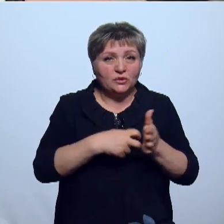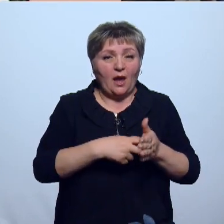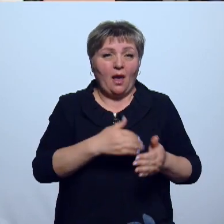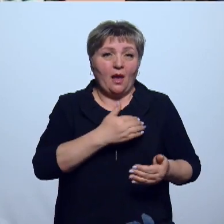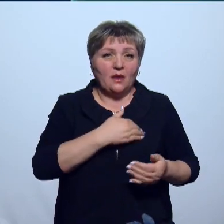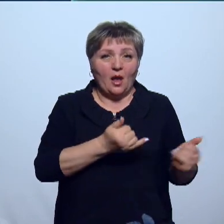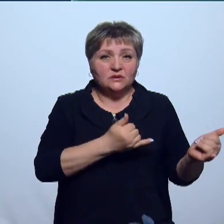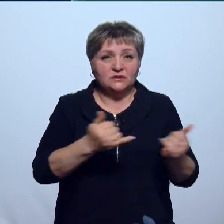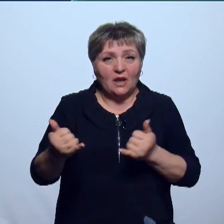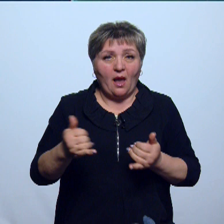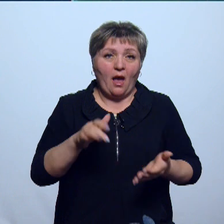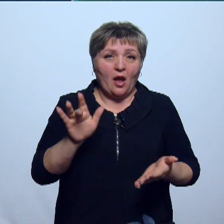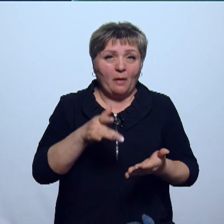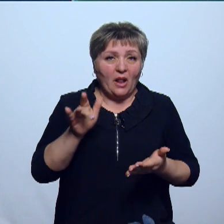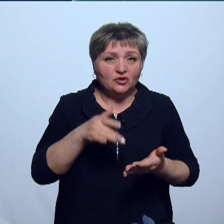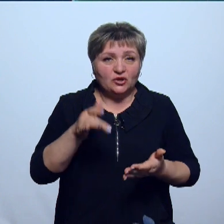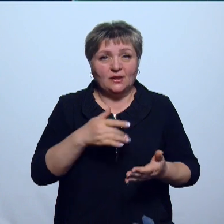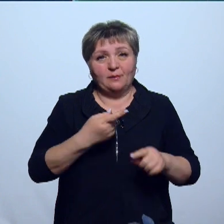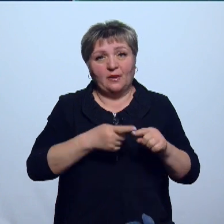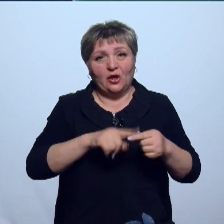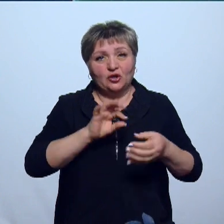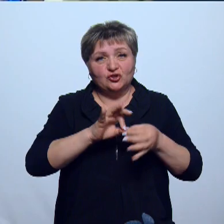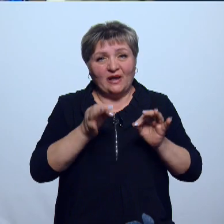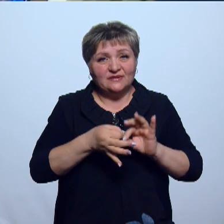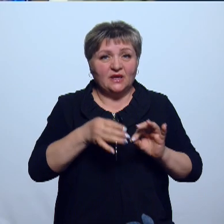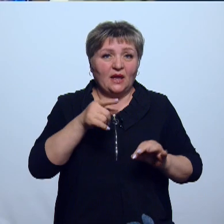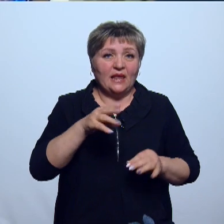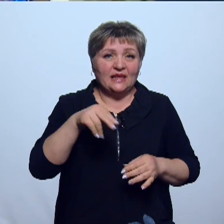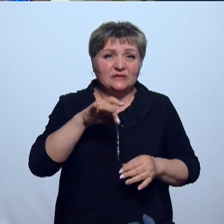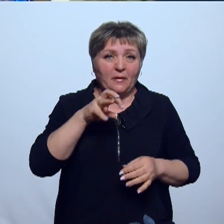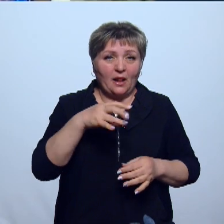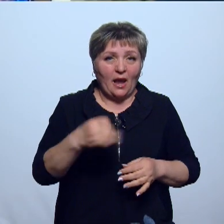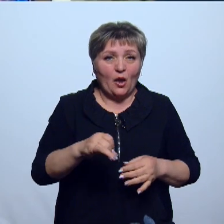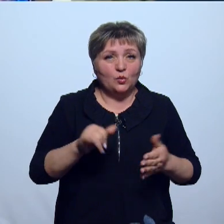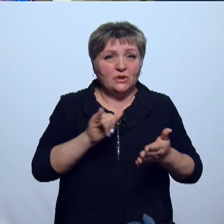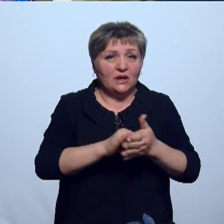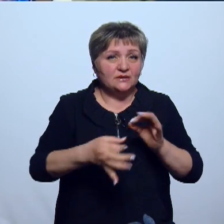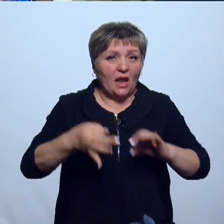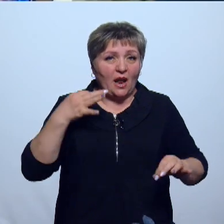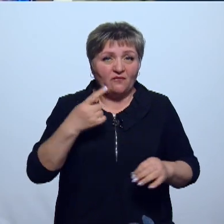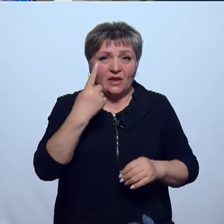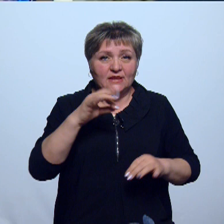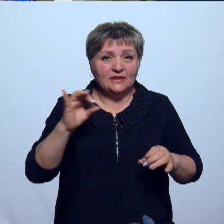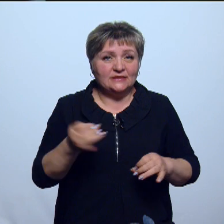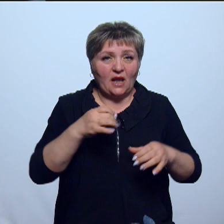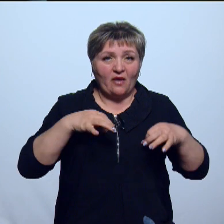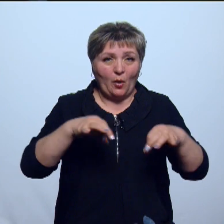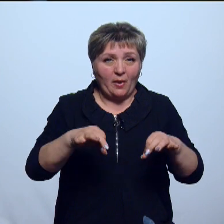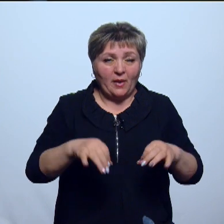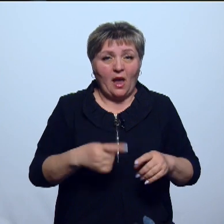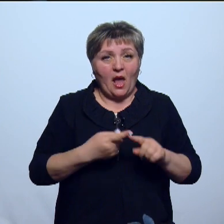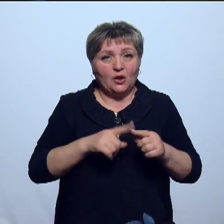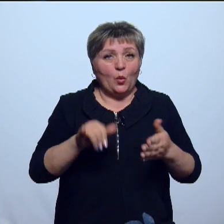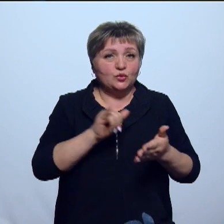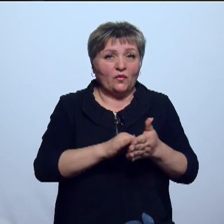эти машины гаджетом, который придумали ижевские разработчики. Портативный дисплей установили заранее в один из автомобилей. Данное